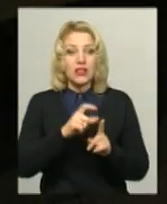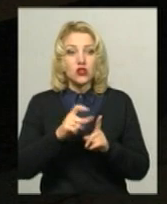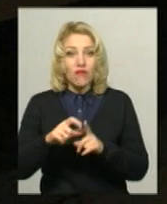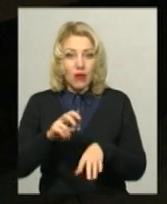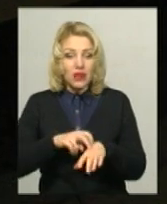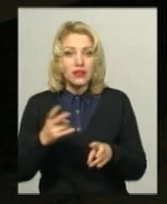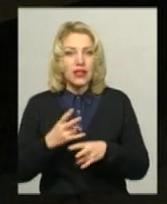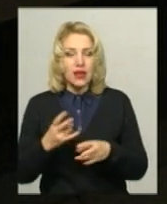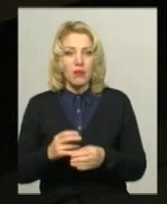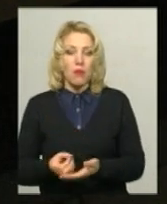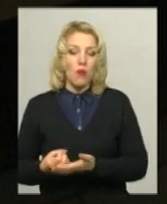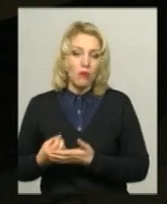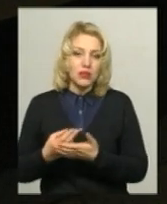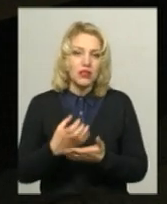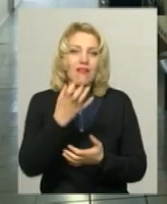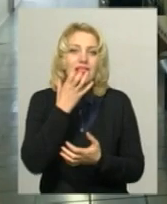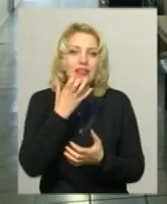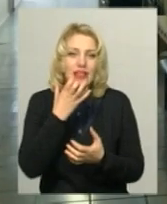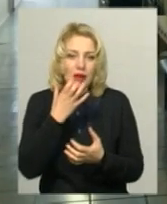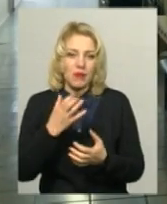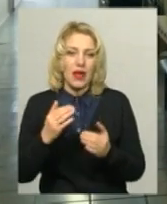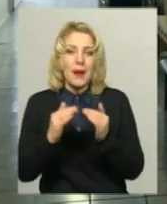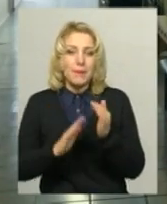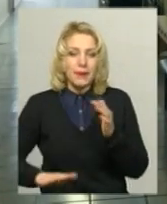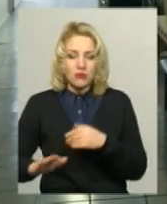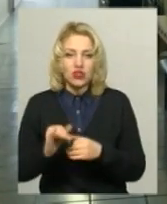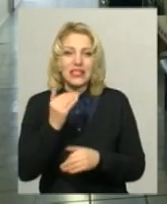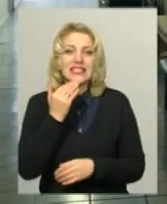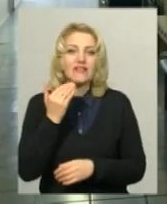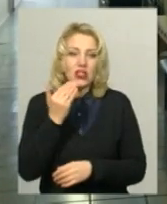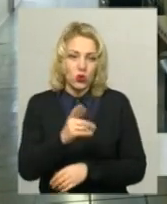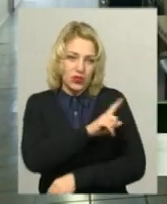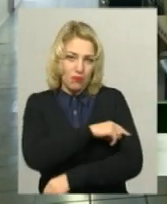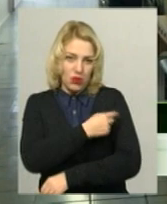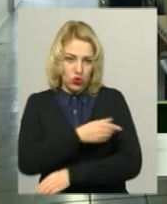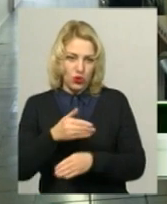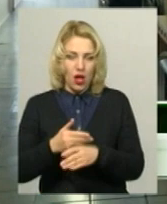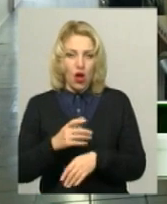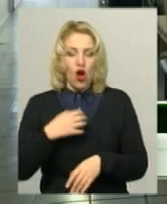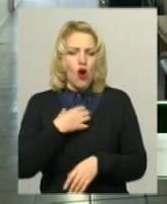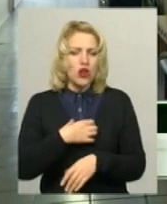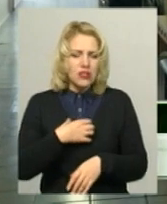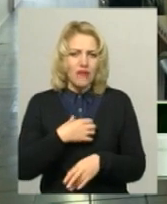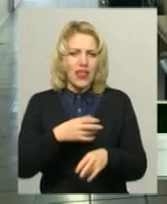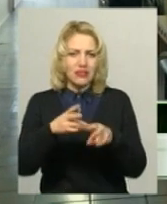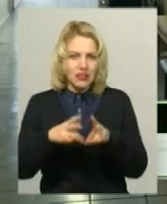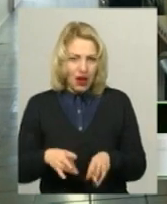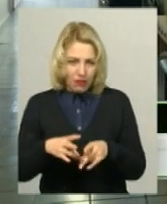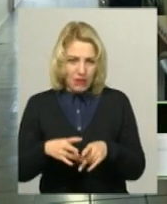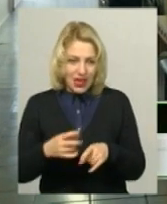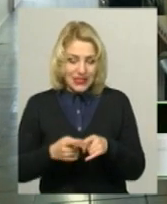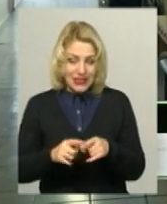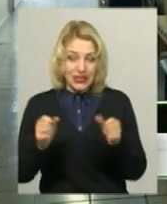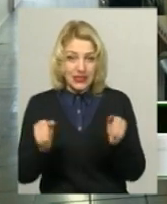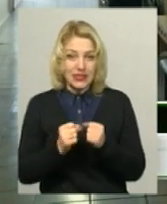пацієнта необхідно помістити у тепле приміщення і звернутися по медичну допомогу. З холодною травмою в цієї